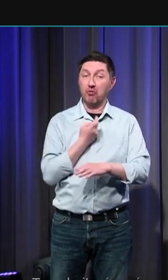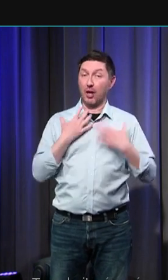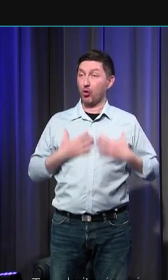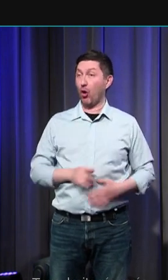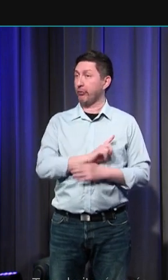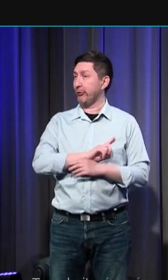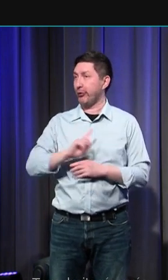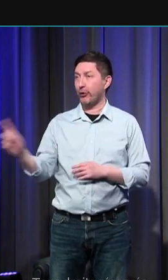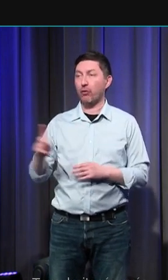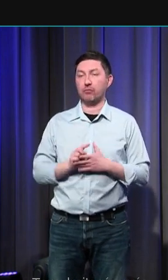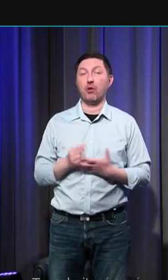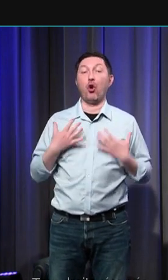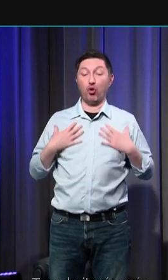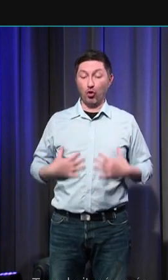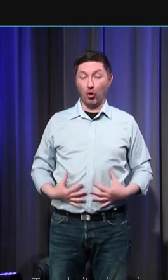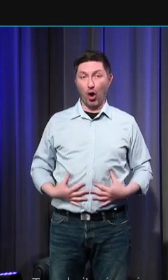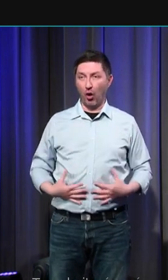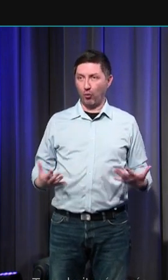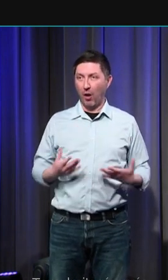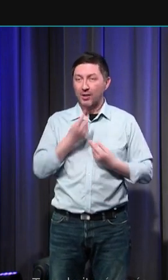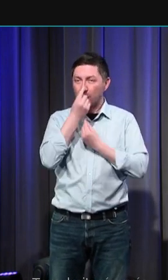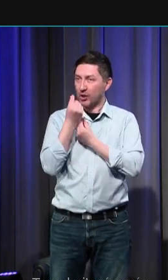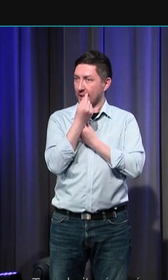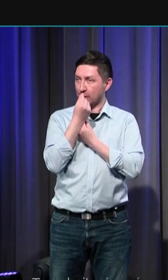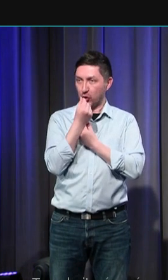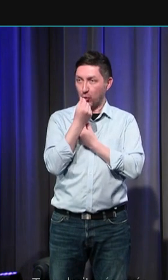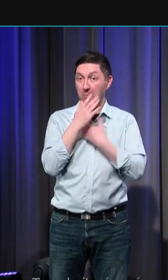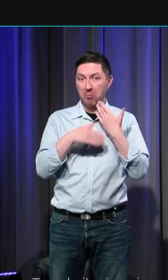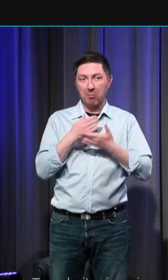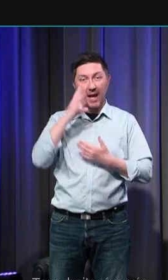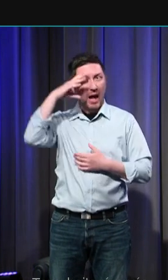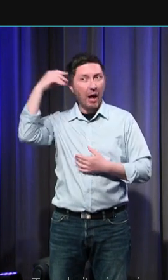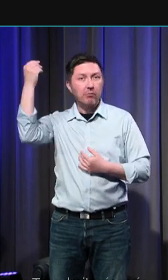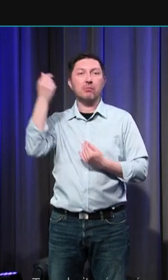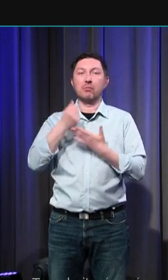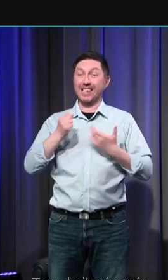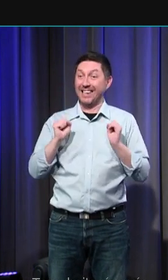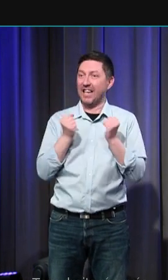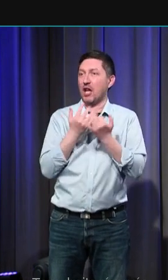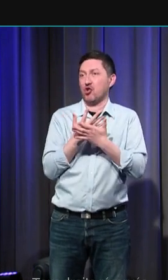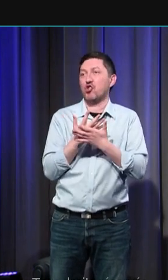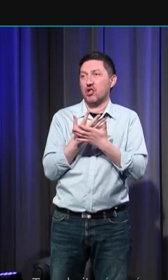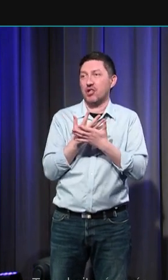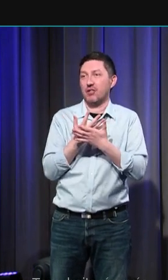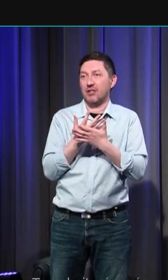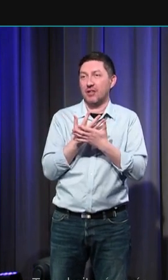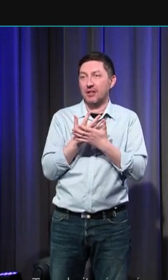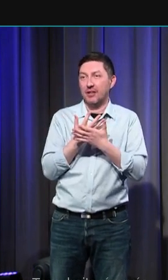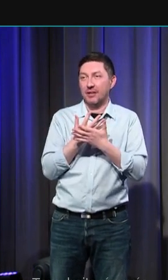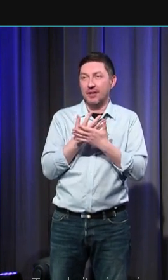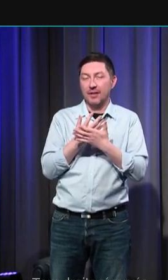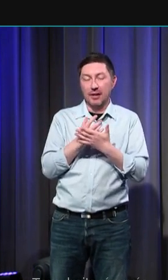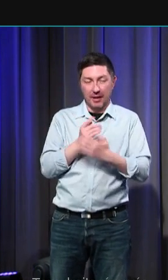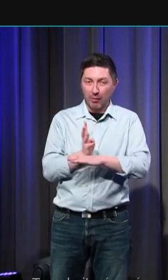Le corps reçoit des sensations, mais seule l'âme réagit sous la forme d'un élan émotionnel, sans aucun